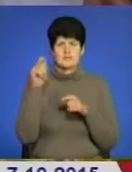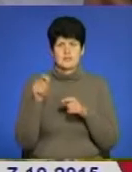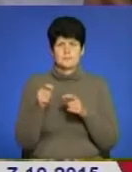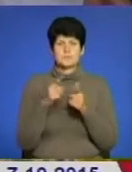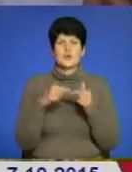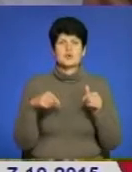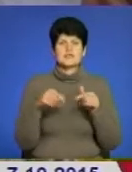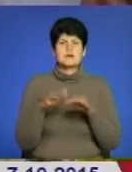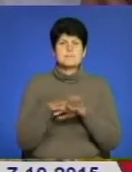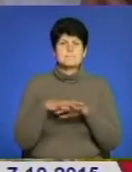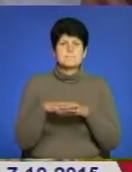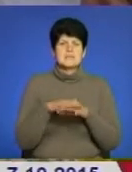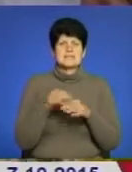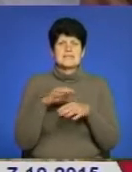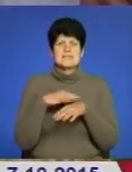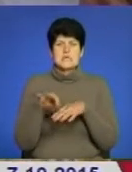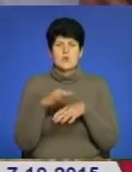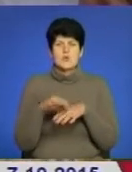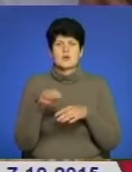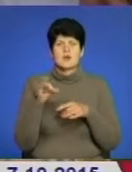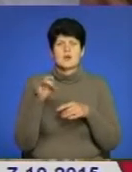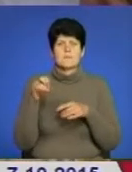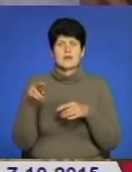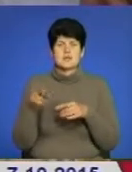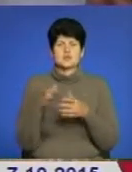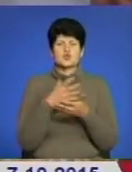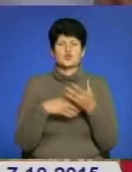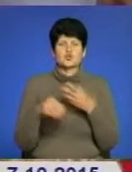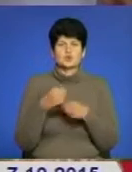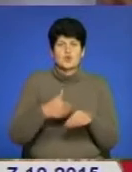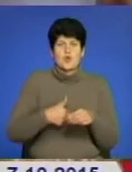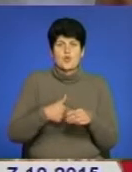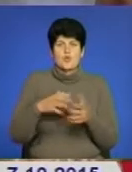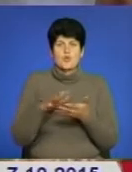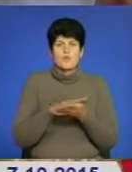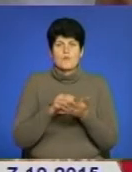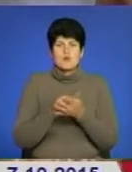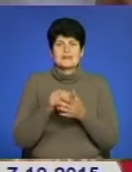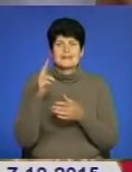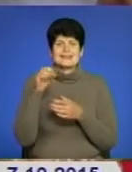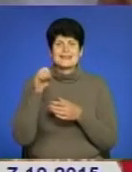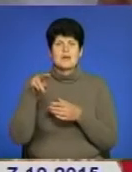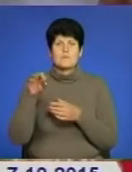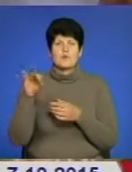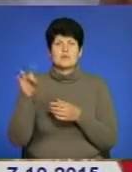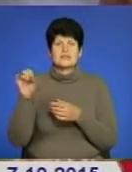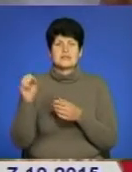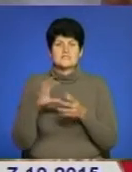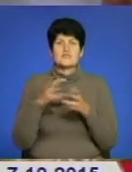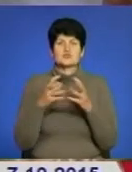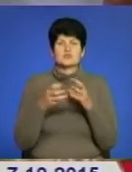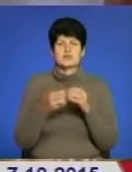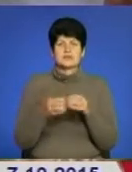організований масовий терор і репресії, штучні голодомори і депортації. В результаті